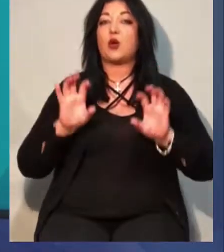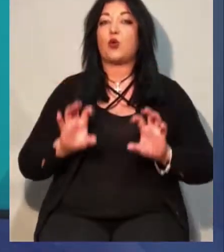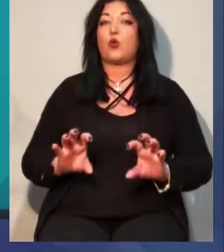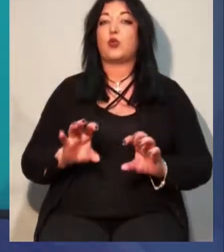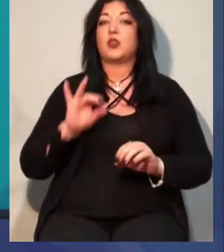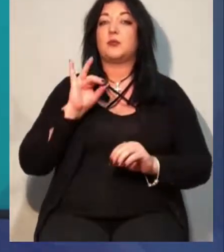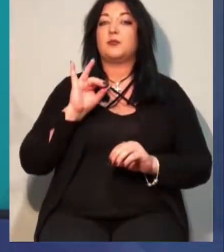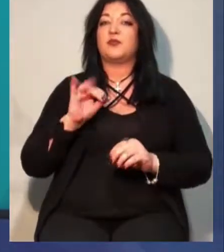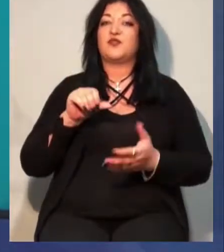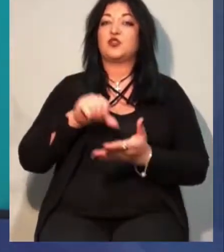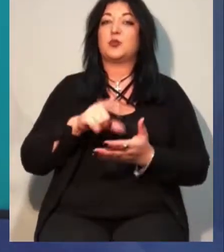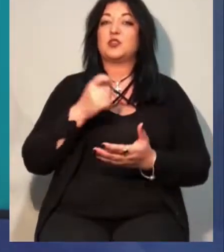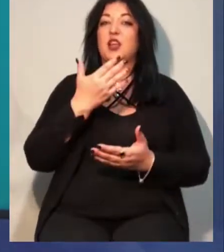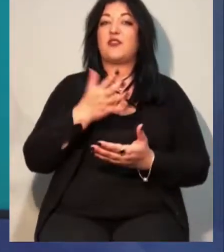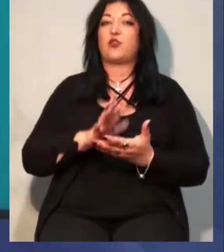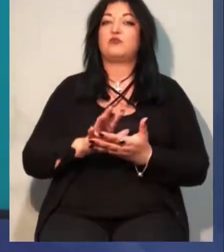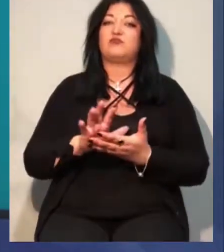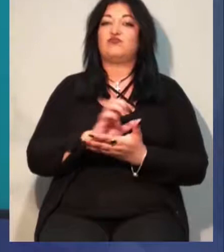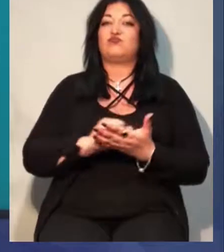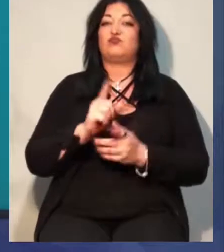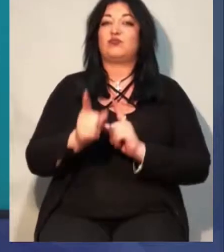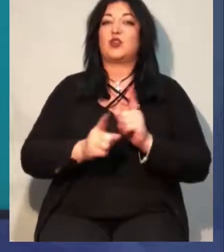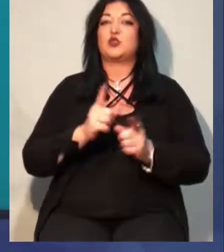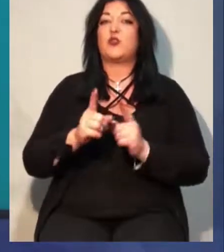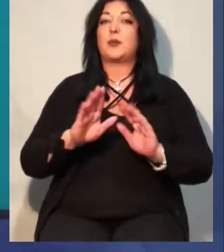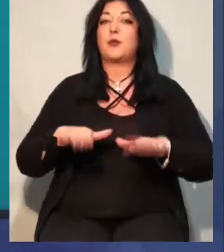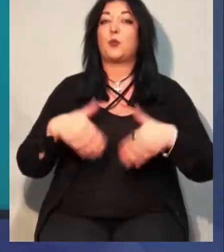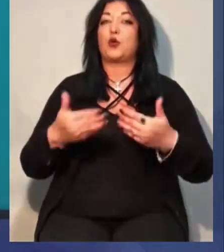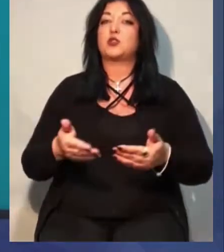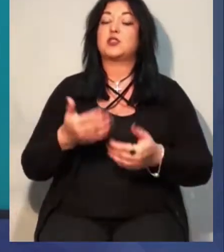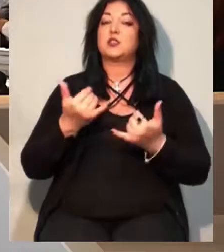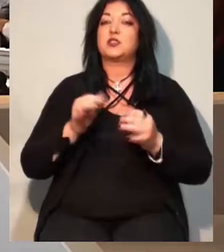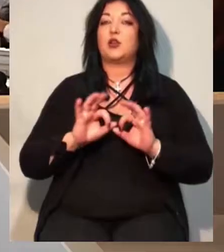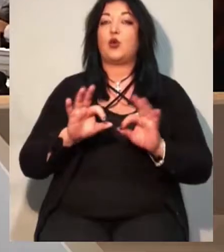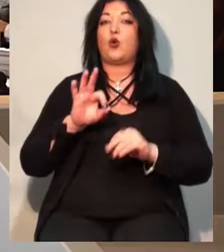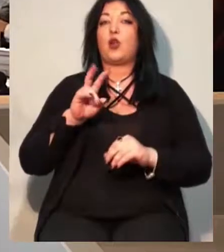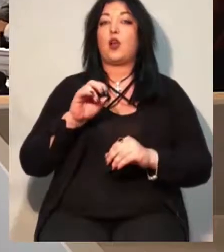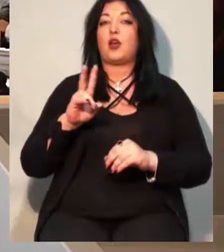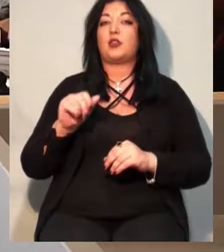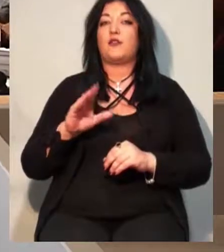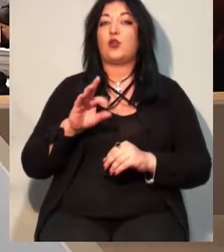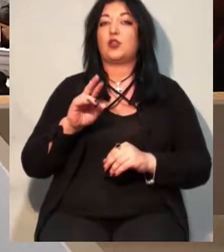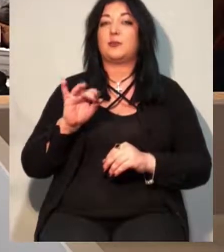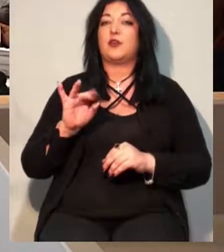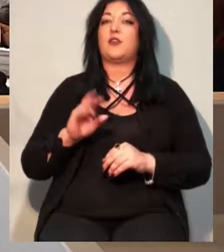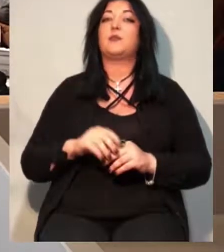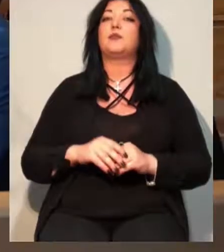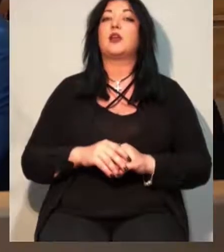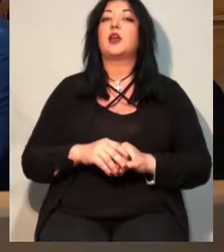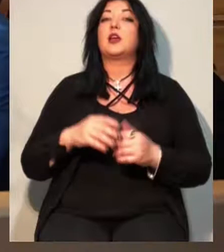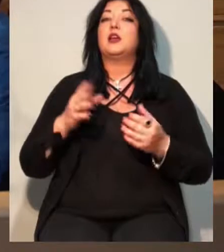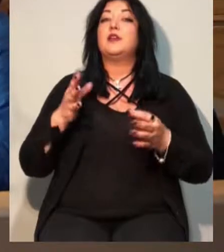скасування. Про позиції сторін у суді розкаже Олена Логінова. В суді представники позивачів